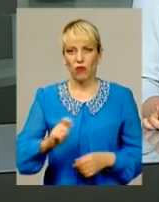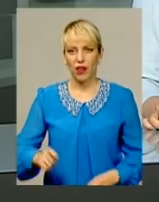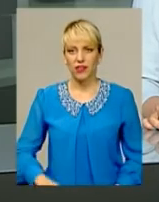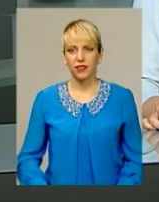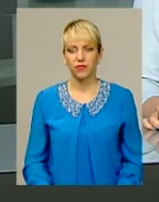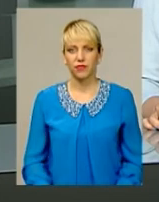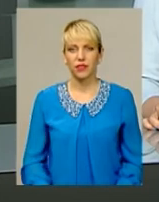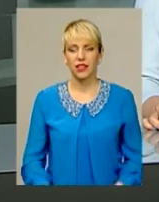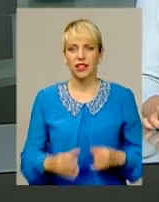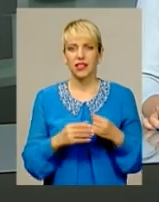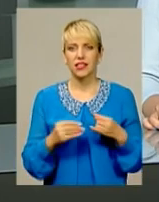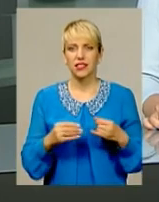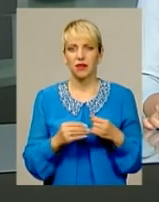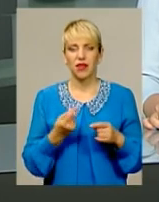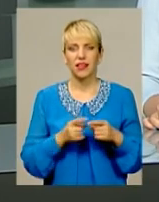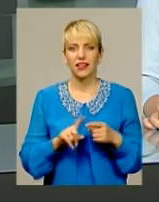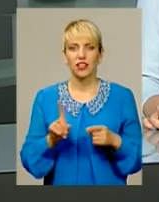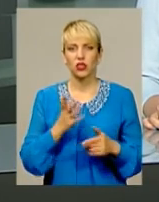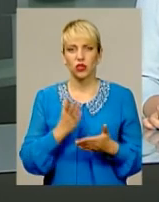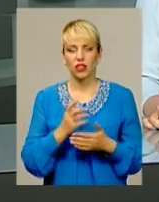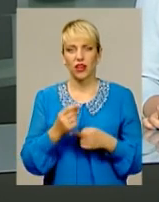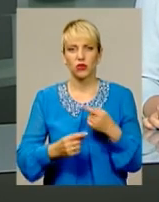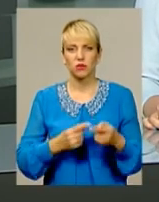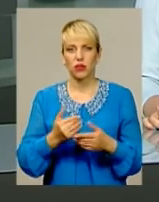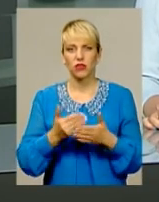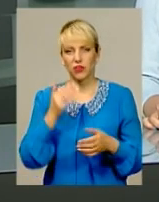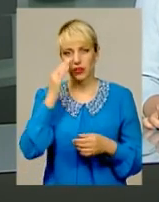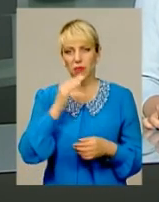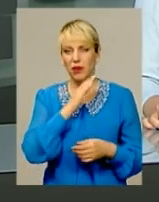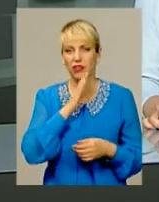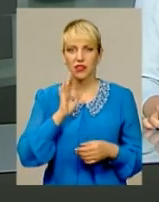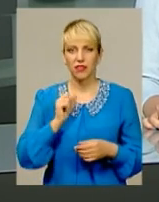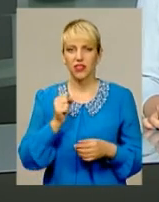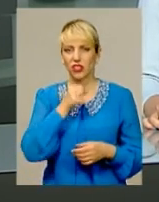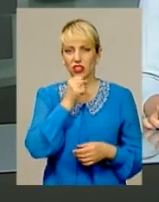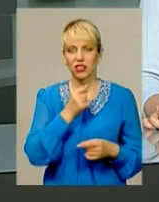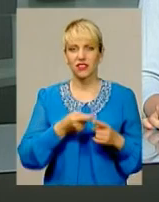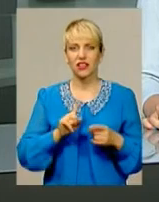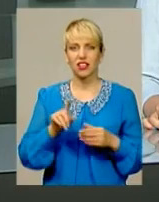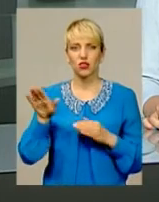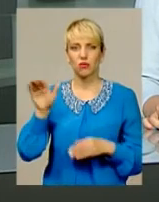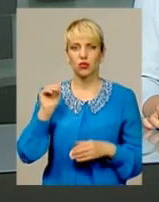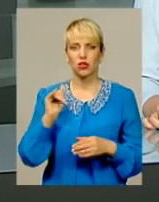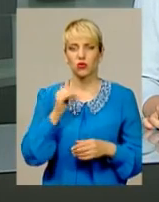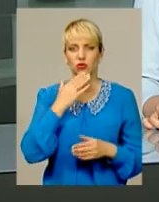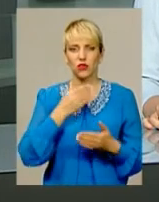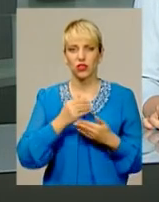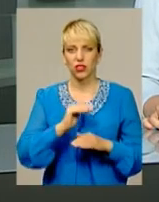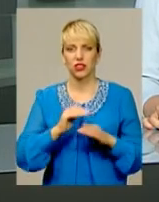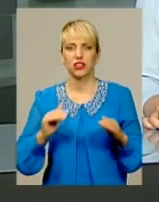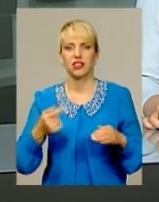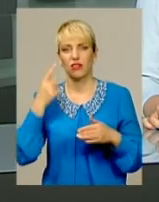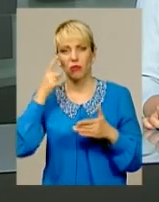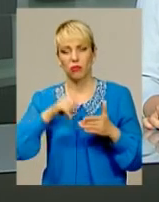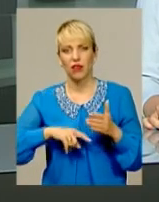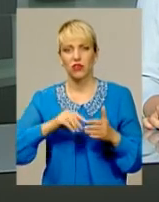Земля не те, що перейшло нам у спадок від батьків і дідів, а те, що ми позичили в своїх дітей і унуків, впевнені жителі